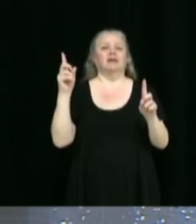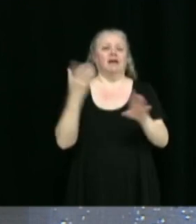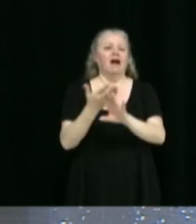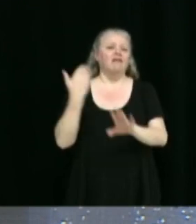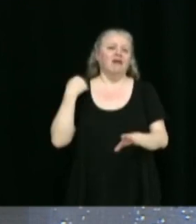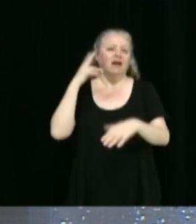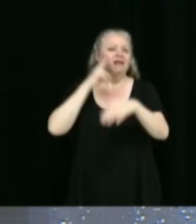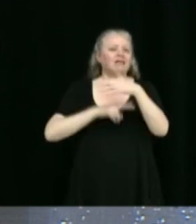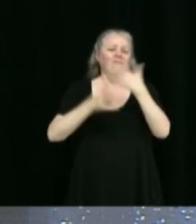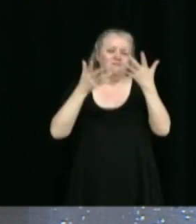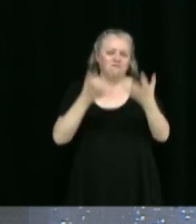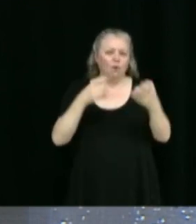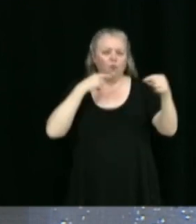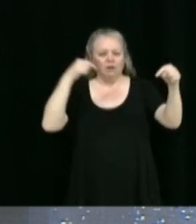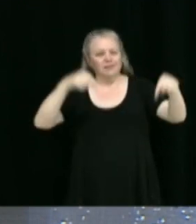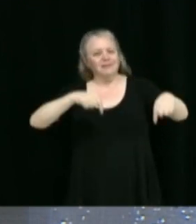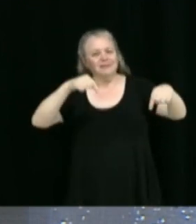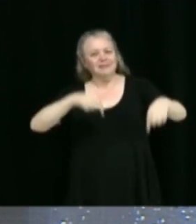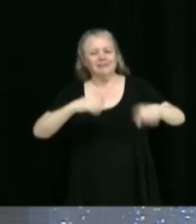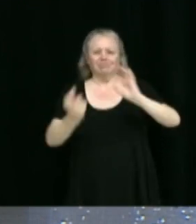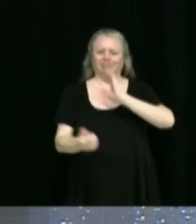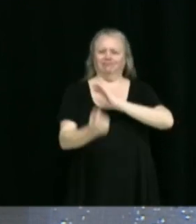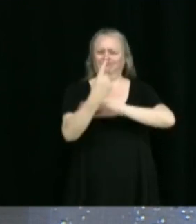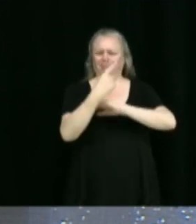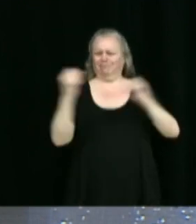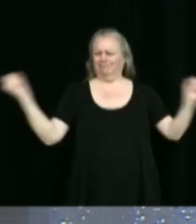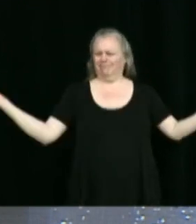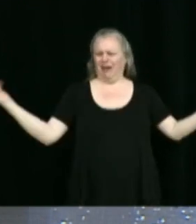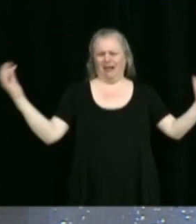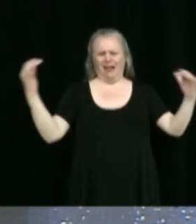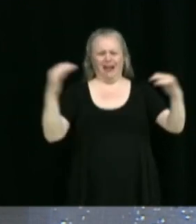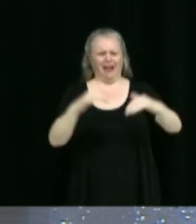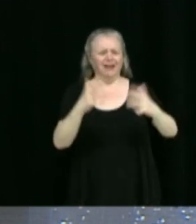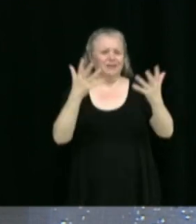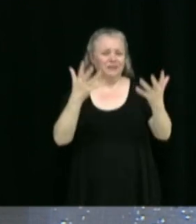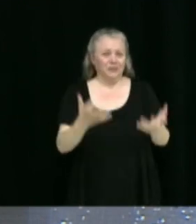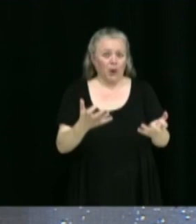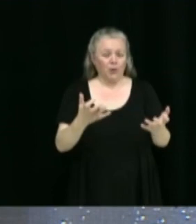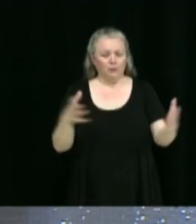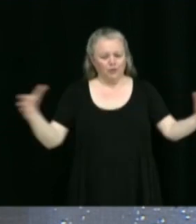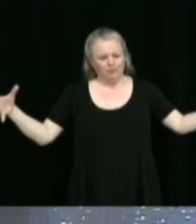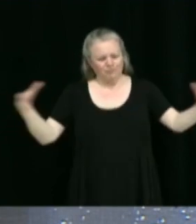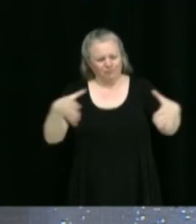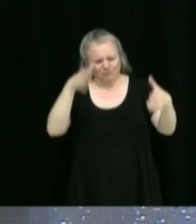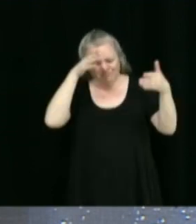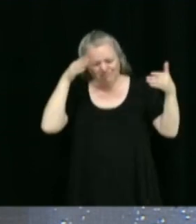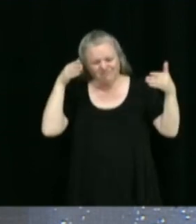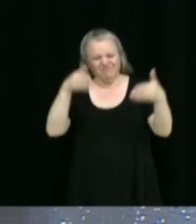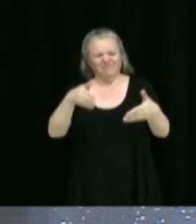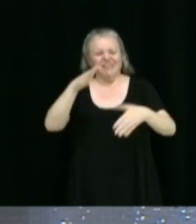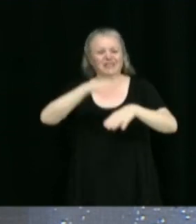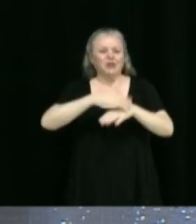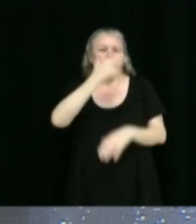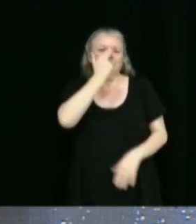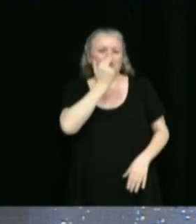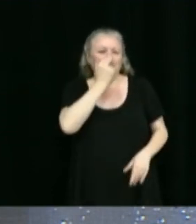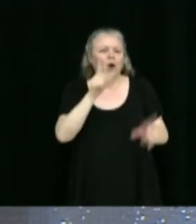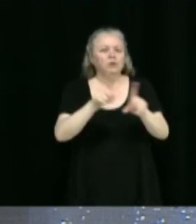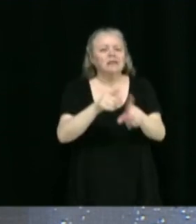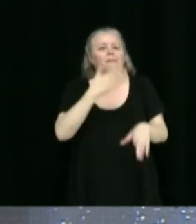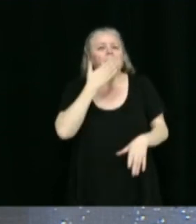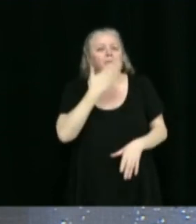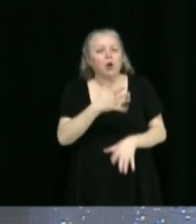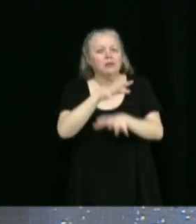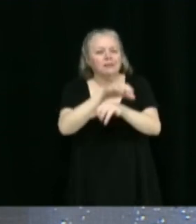départ, soit de tenir chez nous cet événement d'envergure orienté autour du sport et des saines habitudes de vie pour nos jeunes,